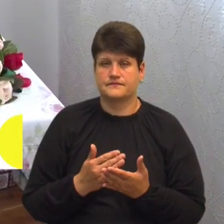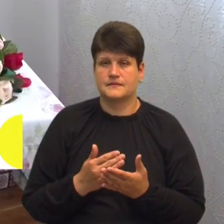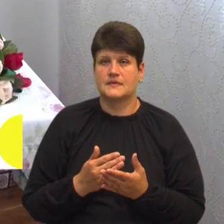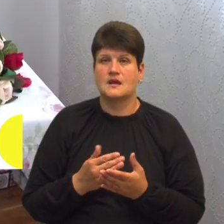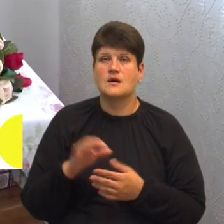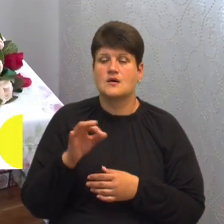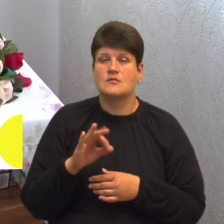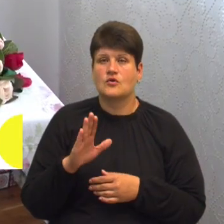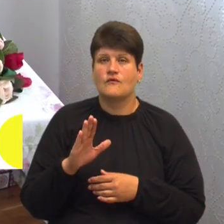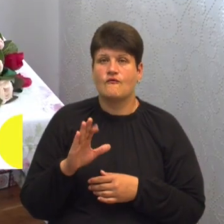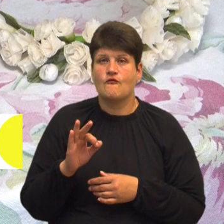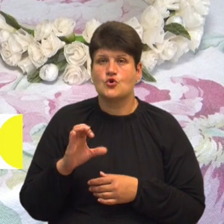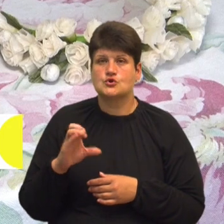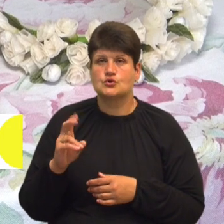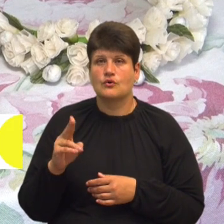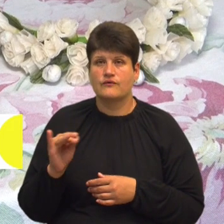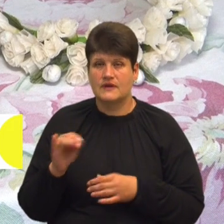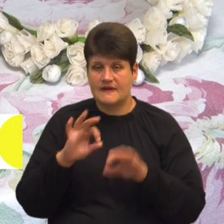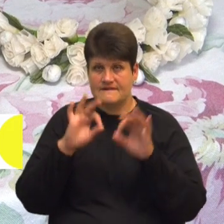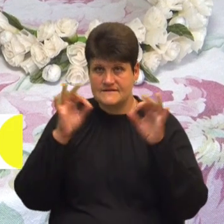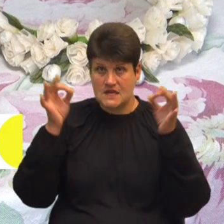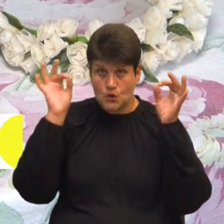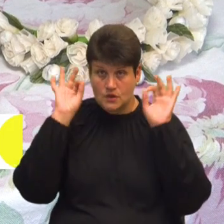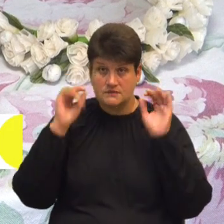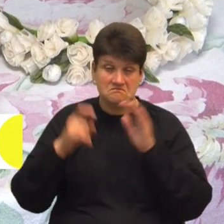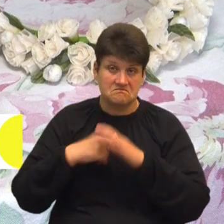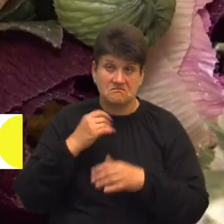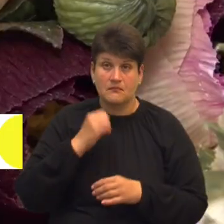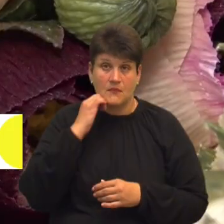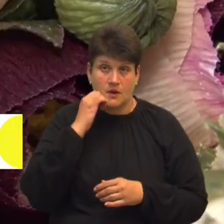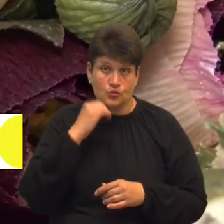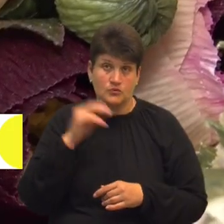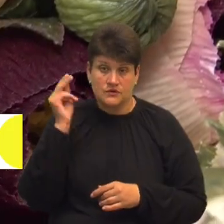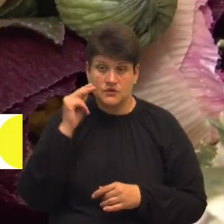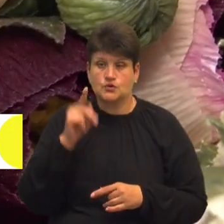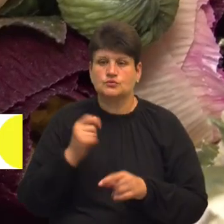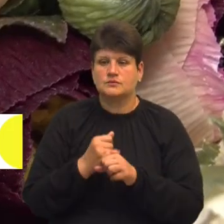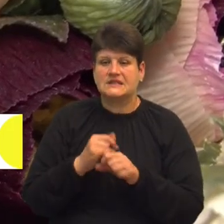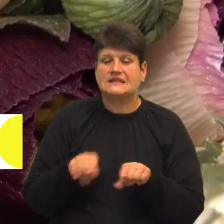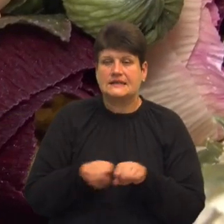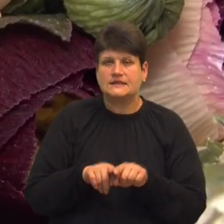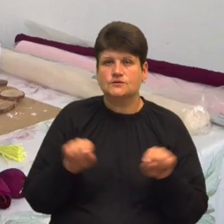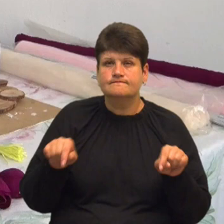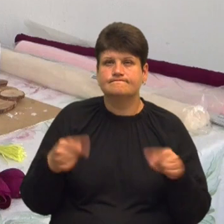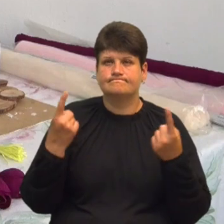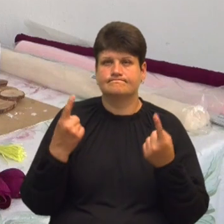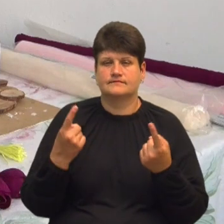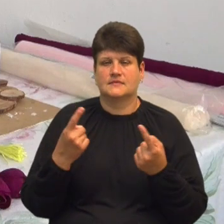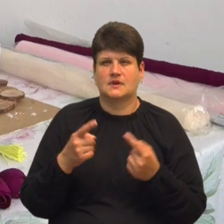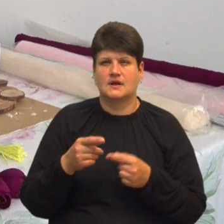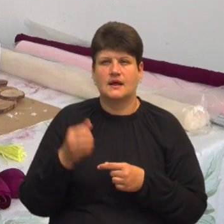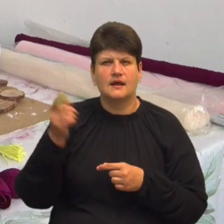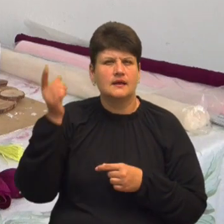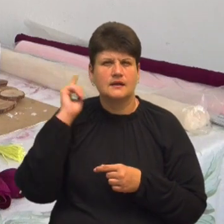віночки Віта дізналася від бабусі. Тоді, каже, вирішила навчитися робити такі, щоб відродити давню українську традицію. Воскові